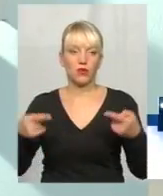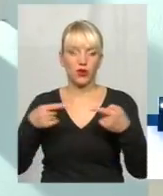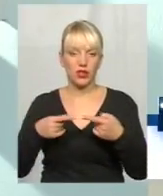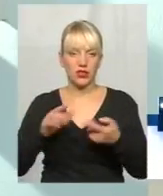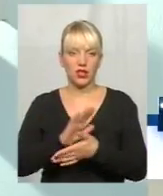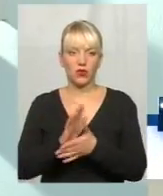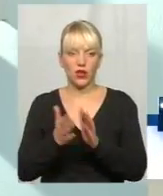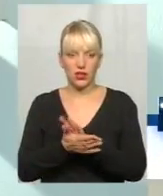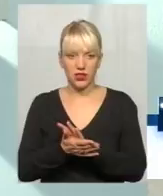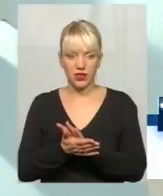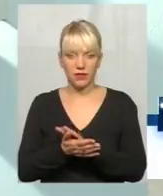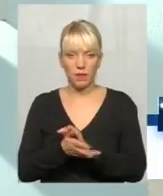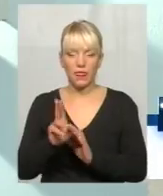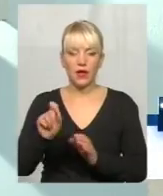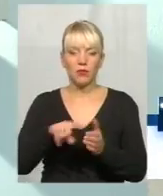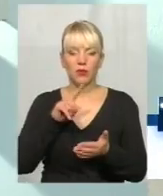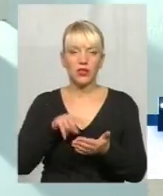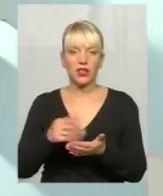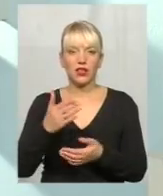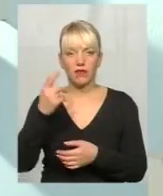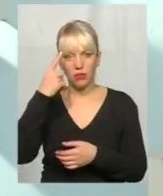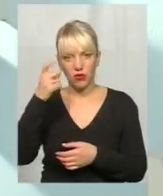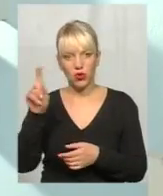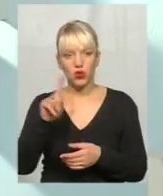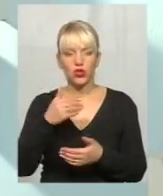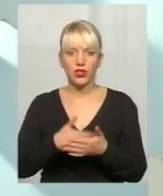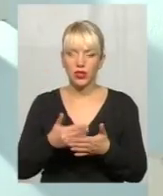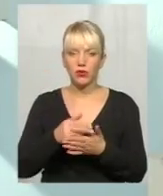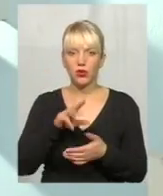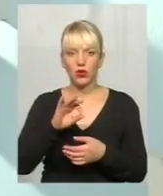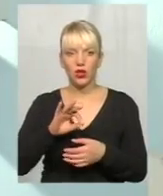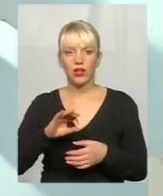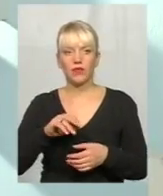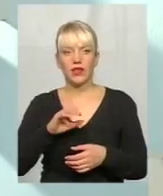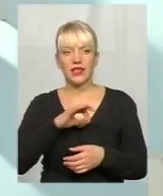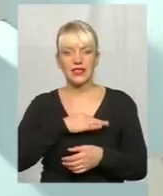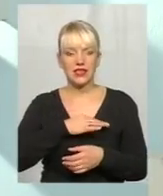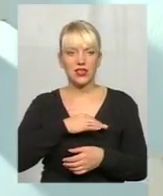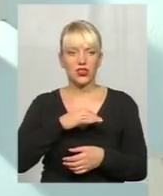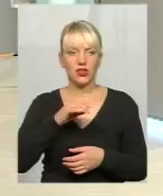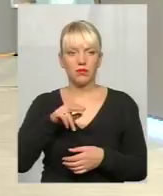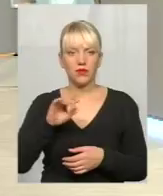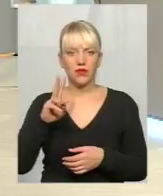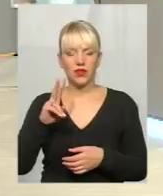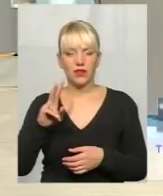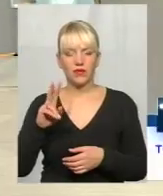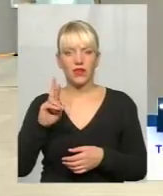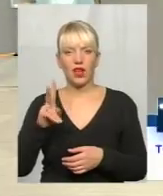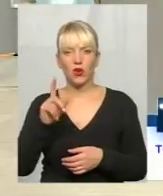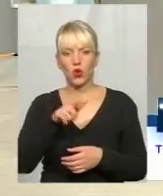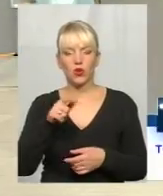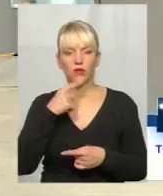питанню, яку ви повідомляли, що ніби в селі Черепова людям, як ви